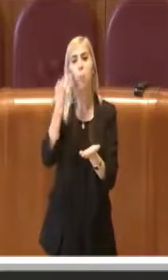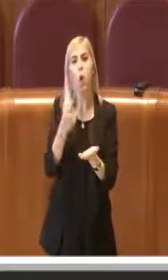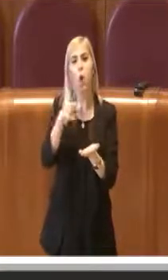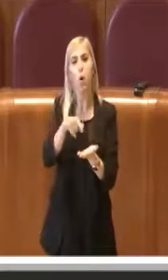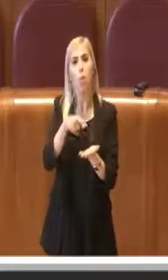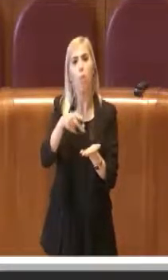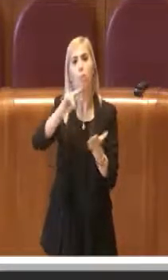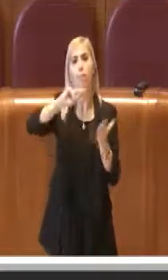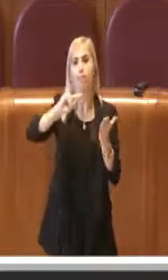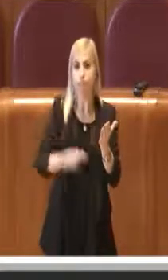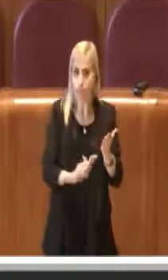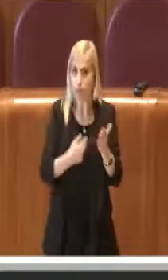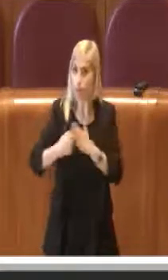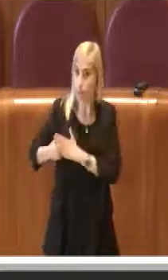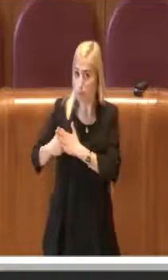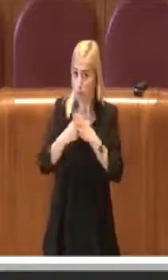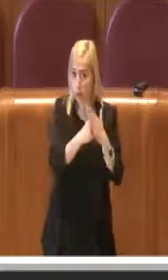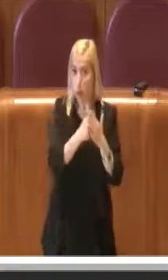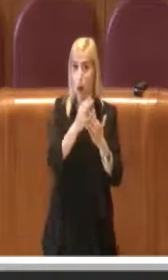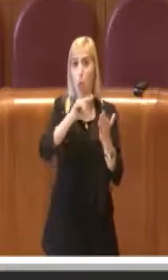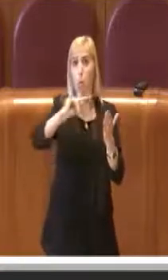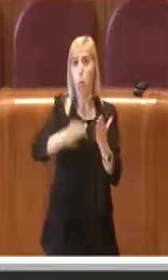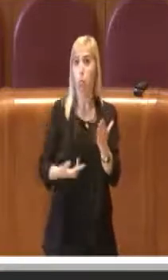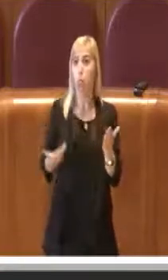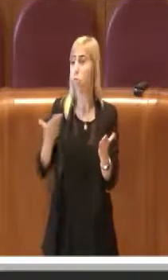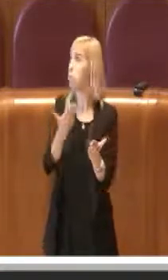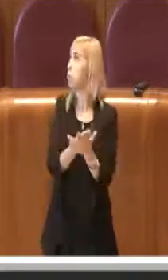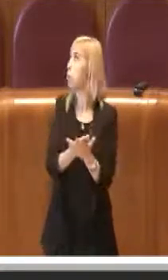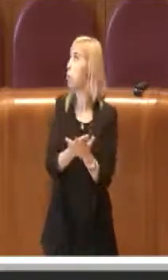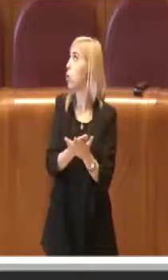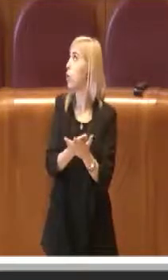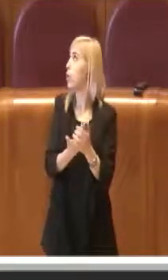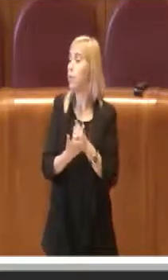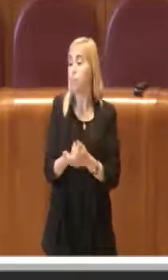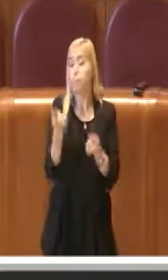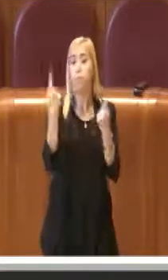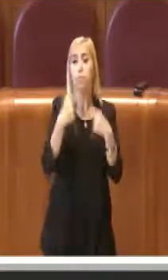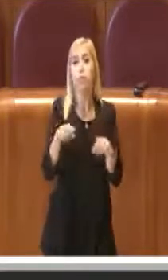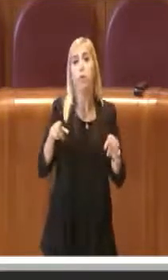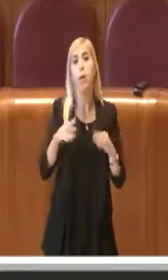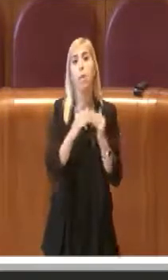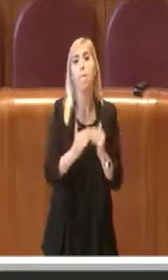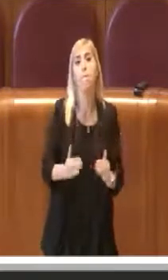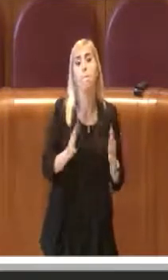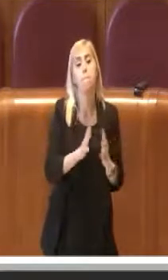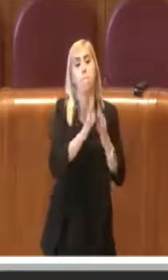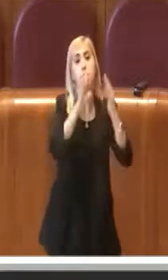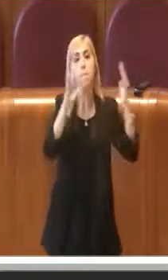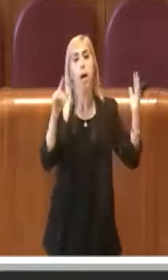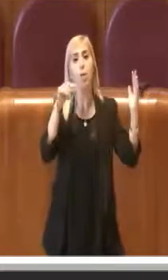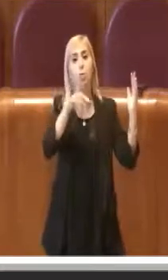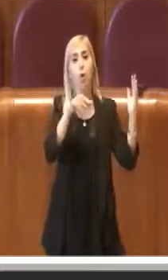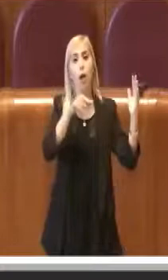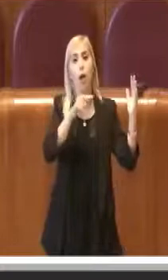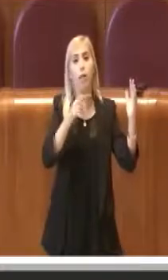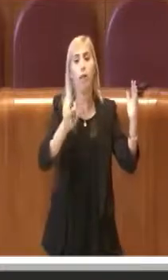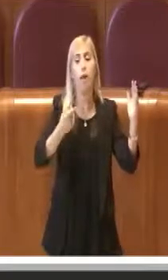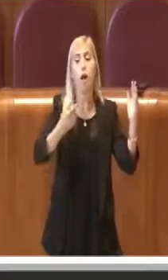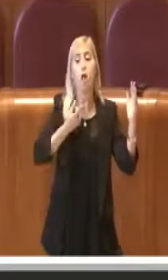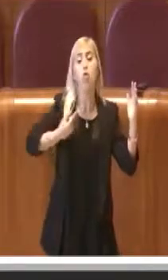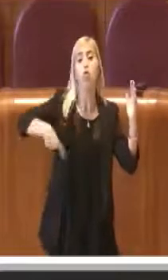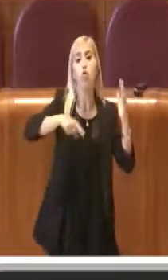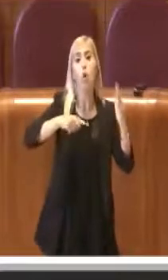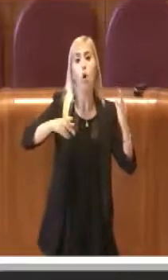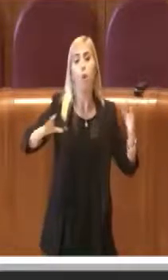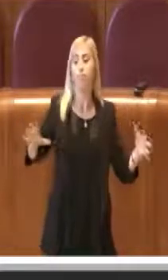voler sottoscrivere la mozione, quindi come maggioranza ovviamente ci uniamo a questa